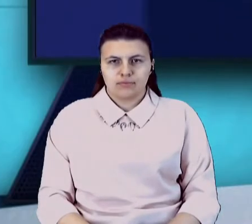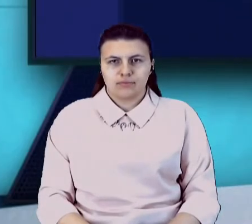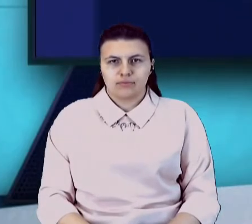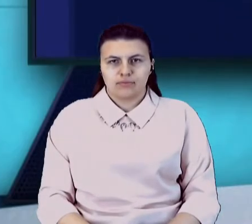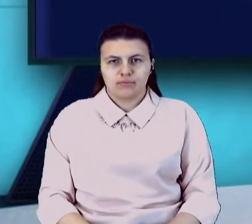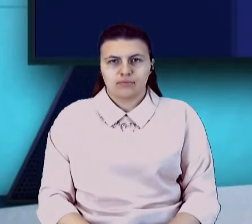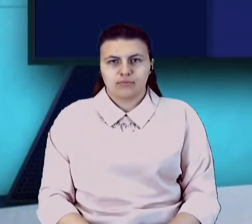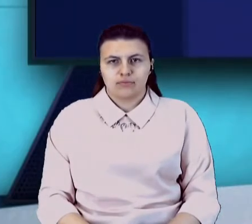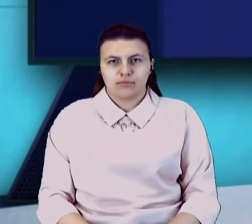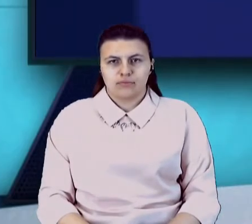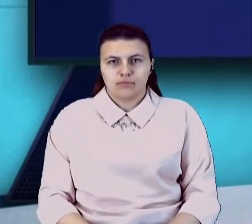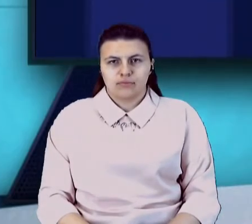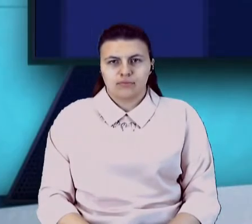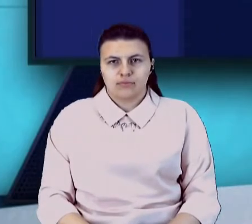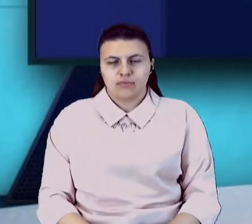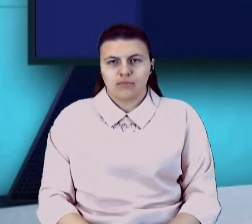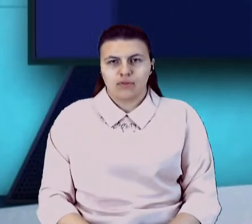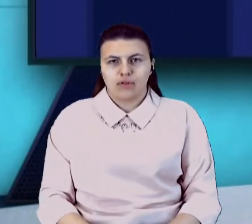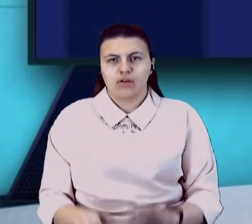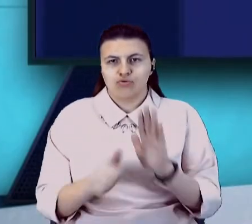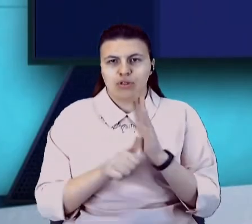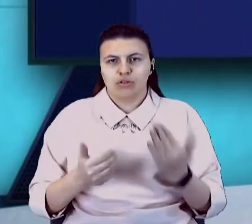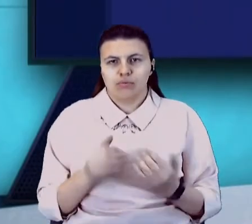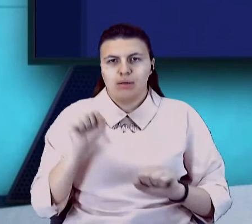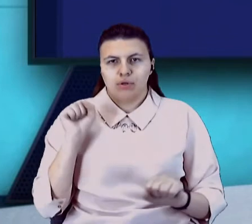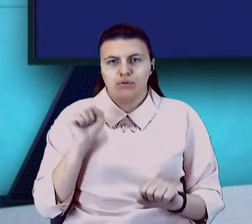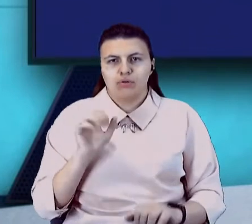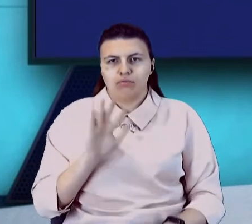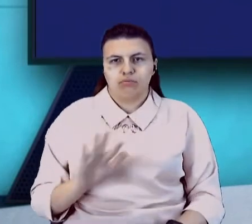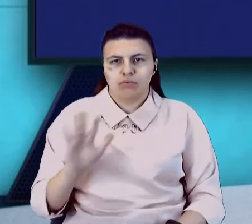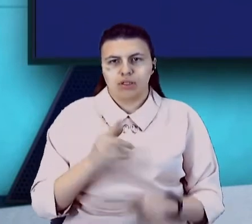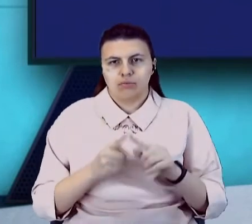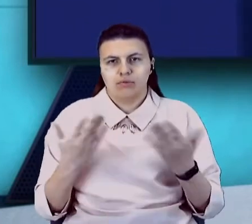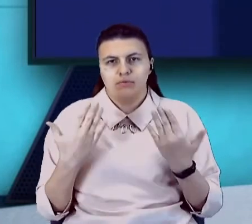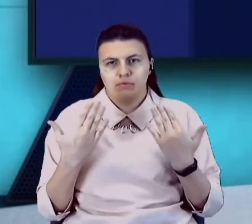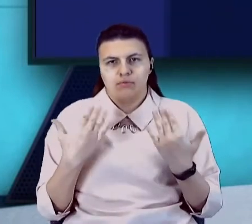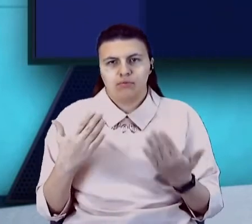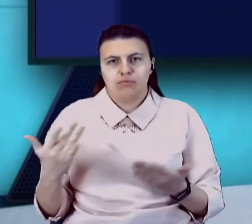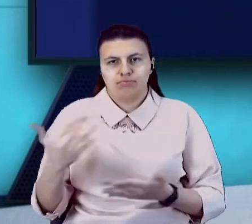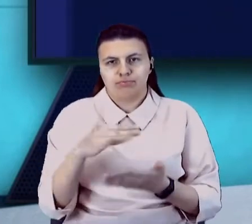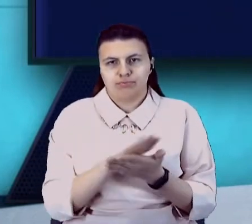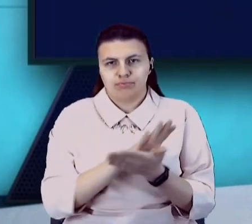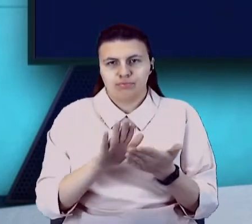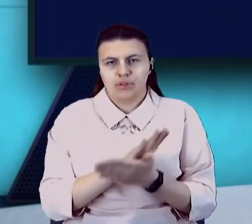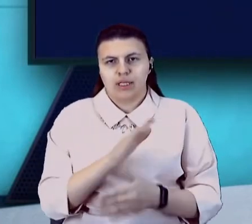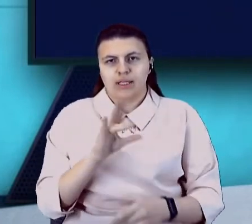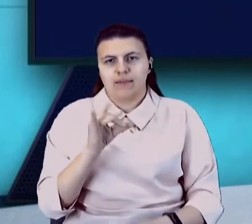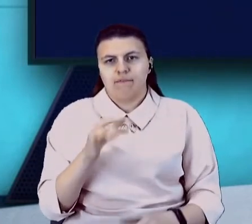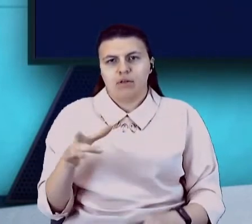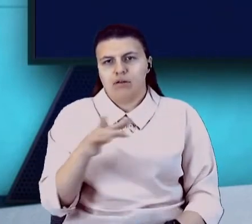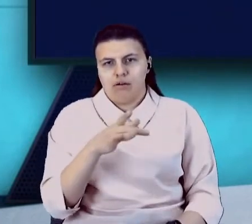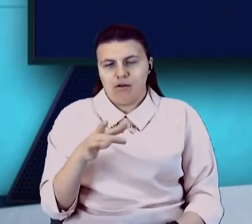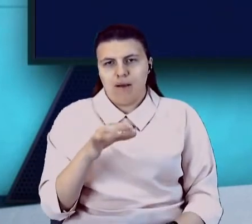Шестеро жителів Бахмута впродовж п'яти годин цими вихідними прибрали берег Ставка Північний. Започаткував таку